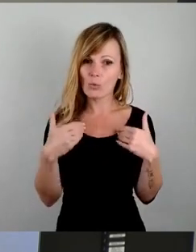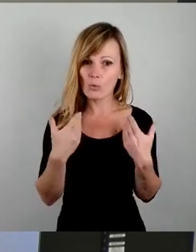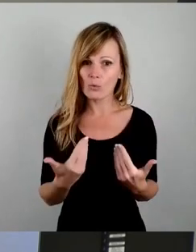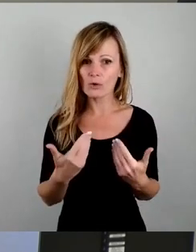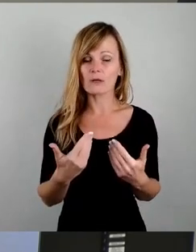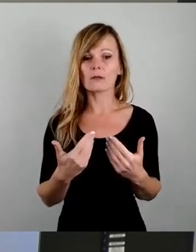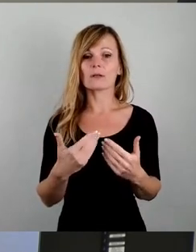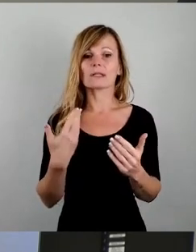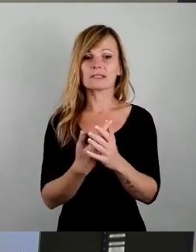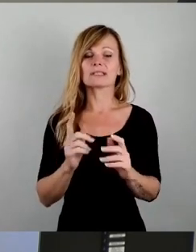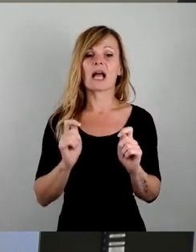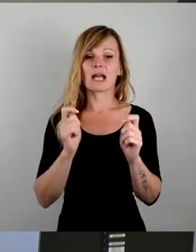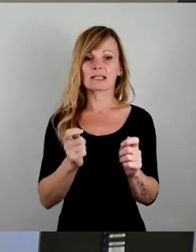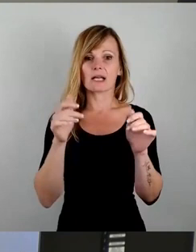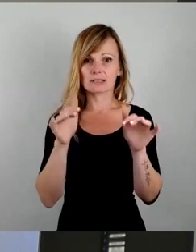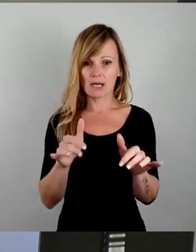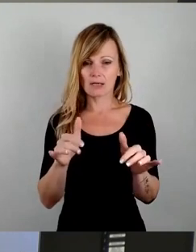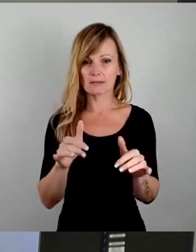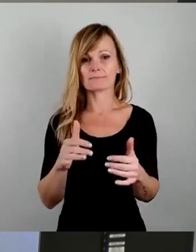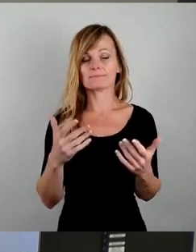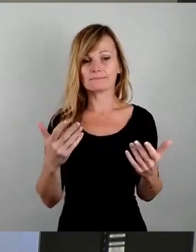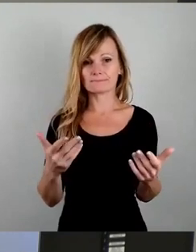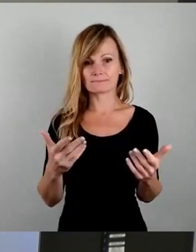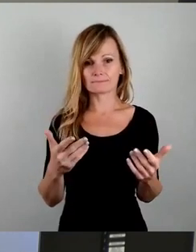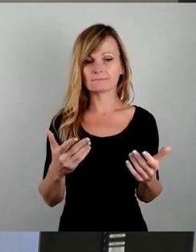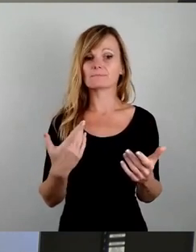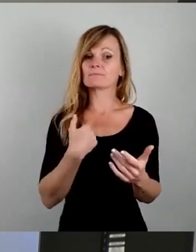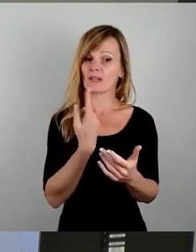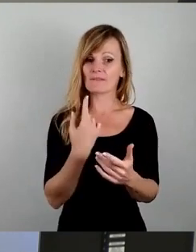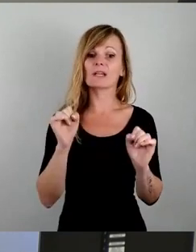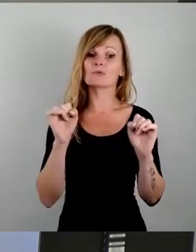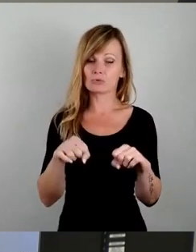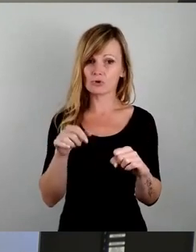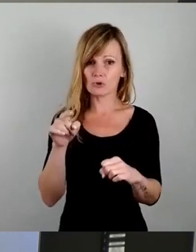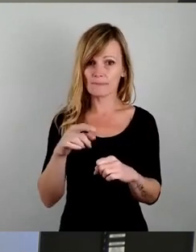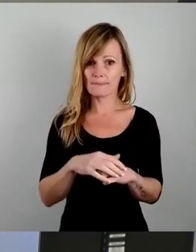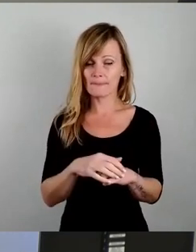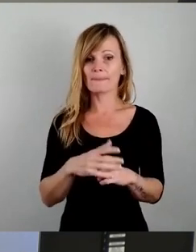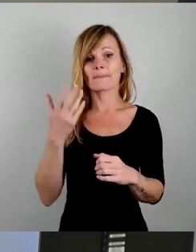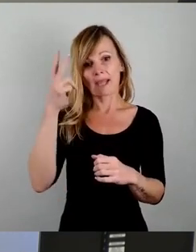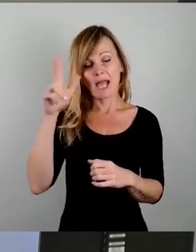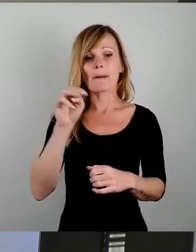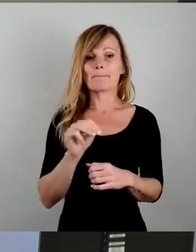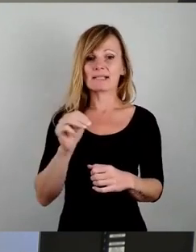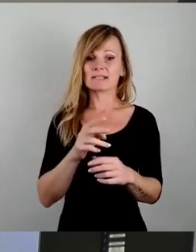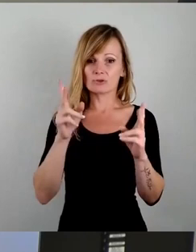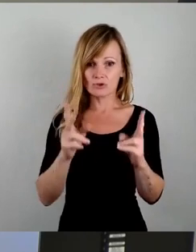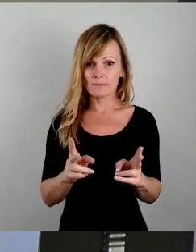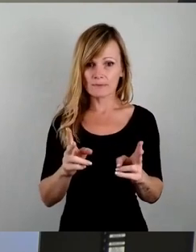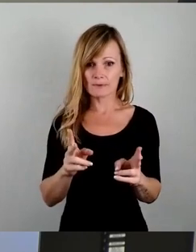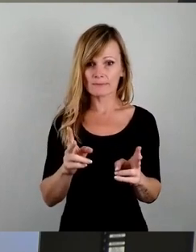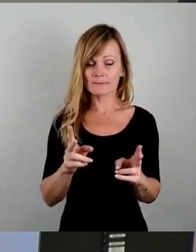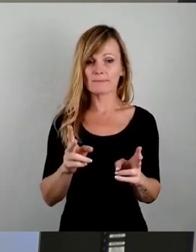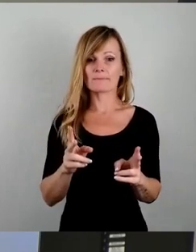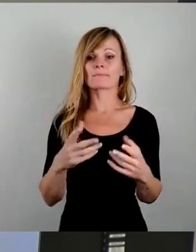dieser Antrag da ist. Wir werden dem natürlich auch zustimmen. Und ich muss Herrn Mathis recht geben, ich hoffe, das klärt sich jetzt noch. Die